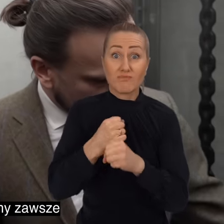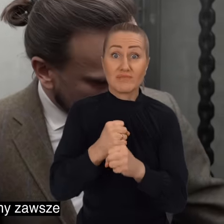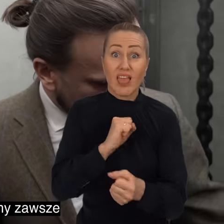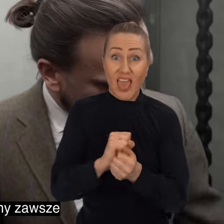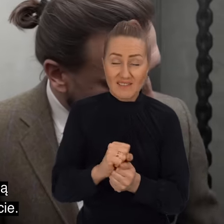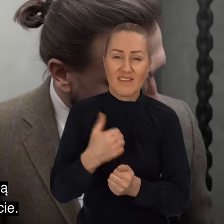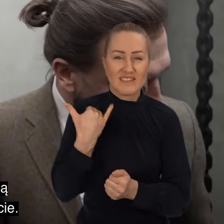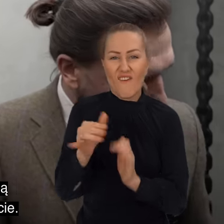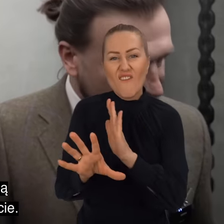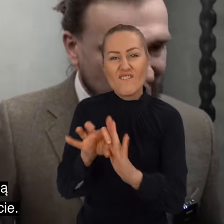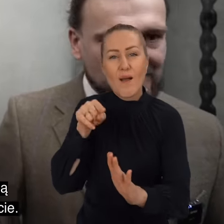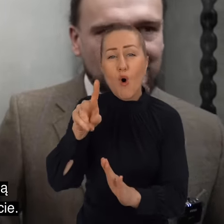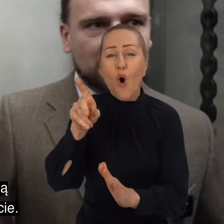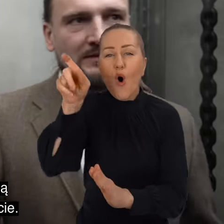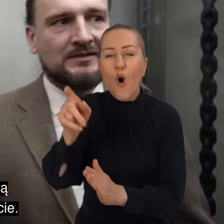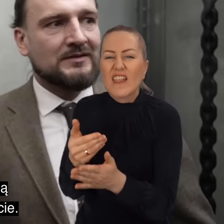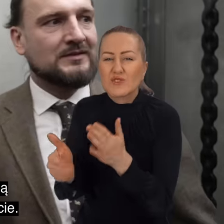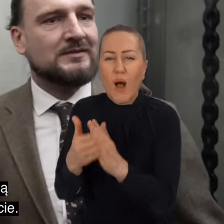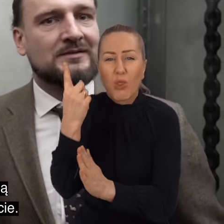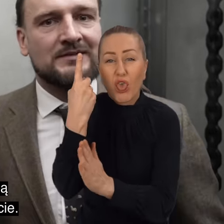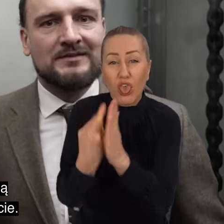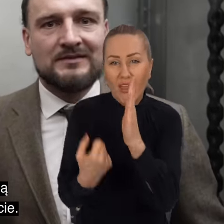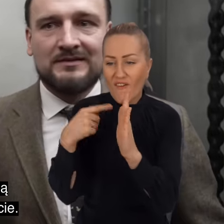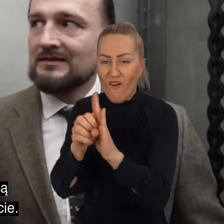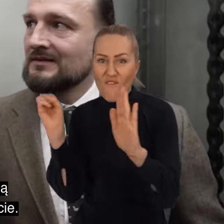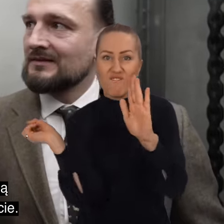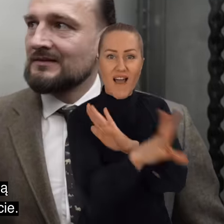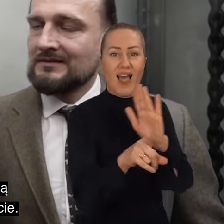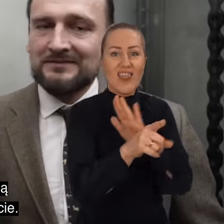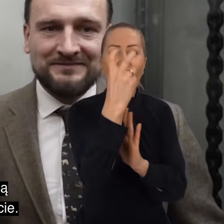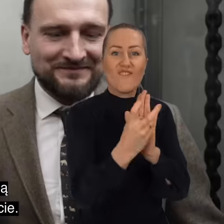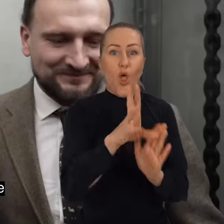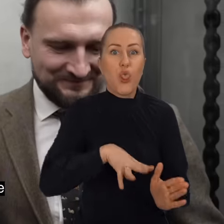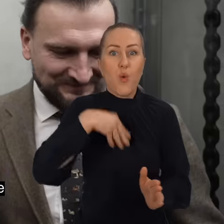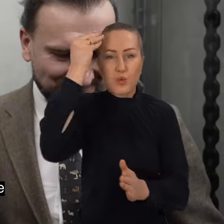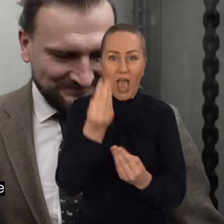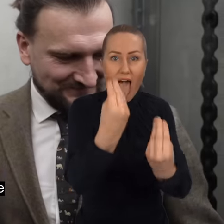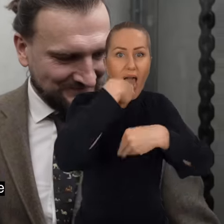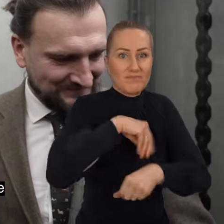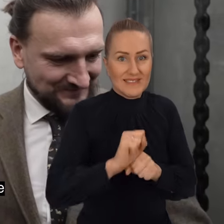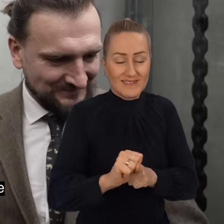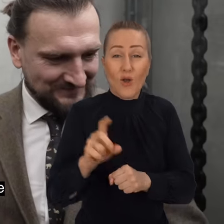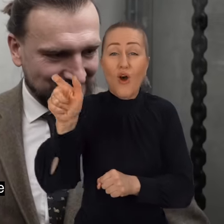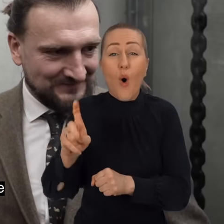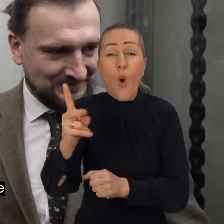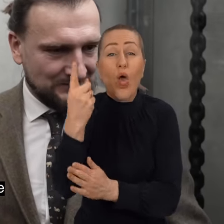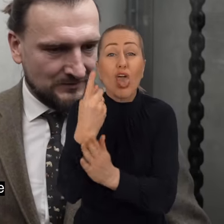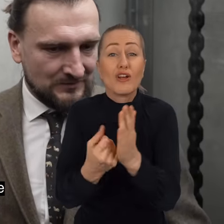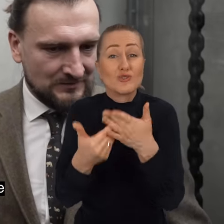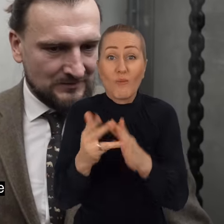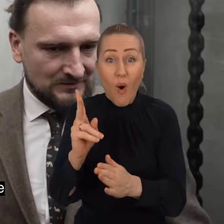dochodzi, wybieramy zawsze osobę najsłabszą i rzucają ją duchowi windę na pożarcie. Osobą najsłabszą zwykle jest ta,